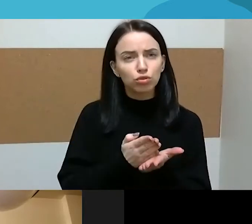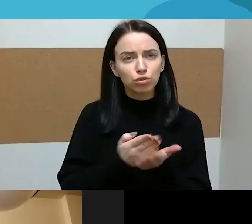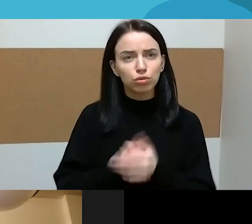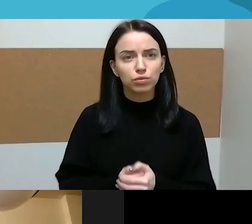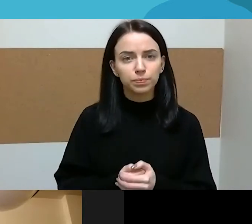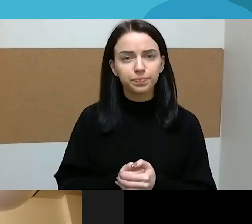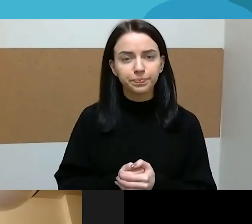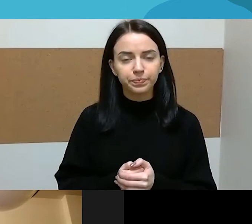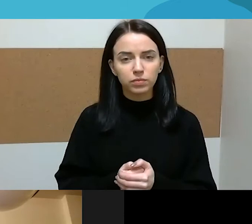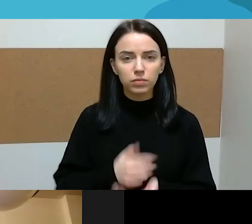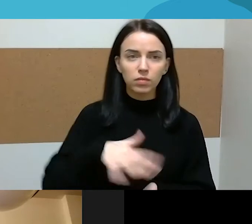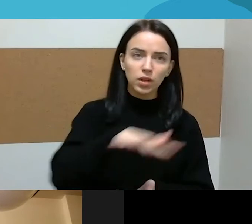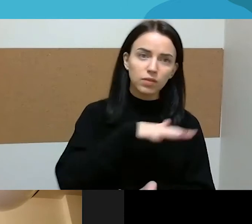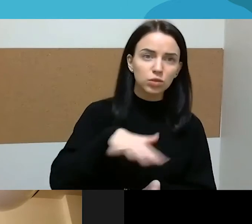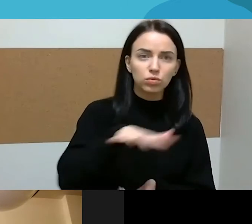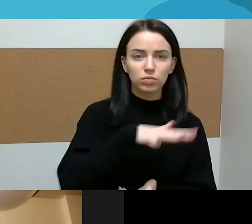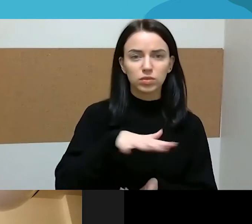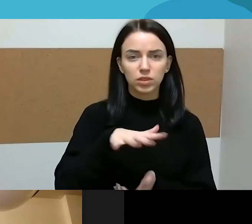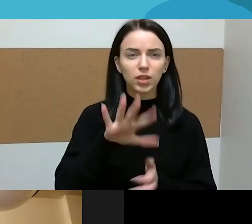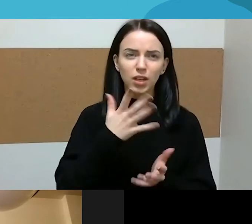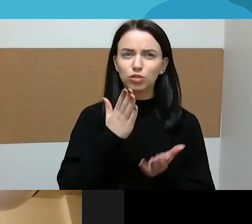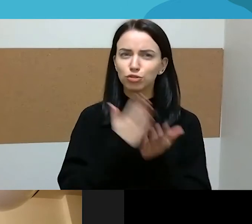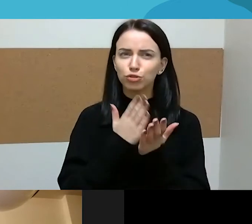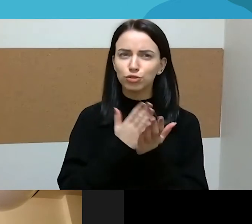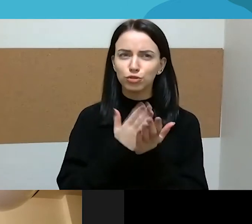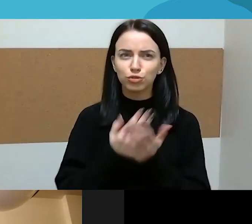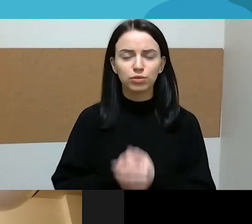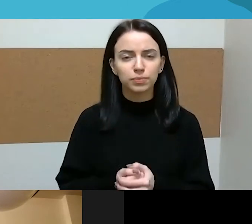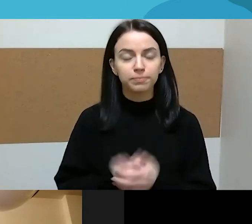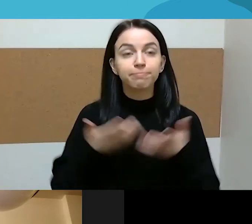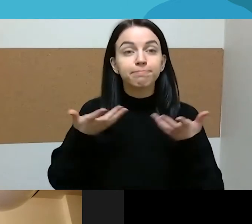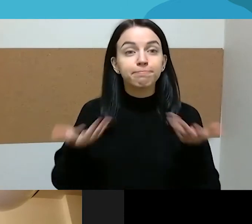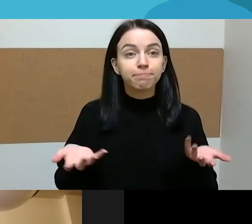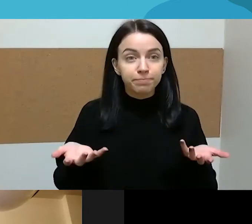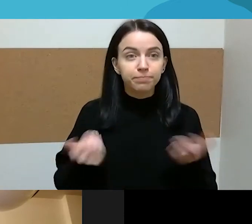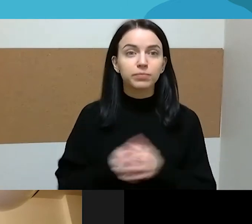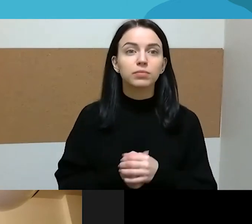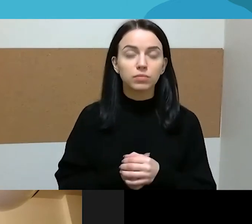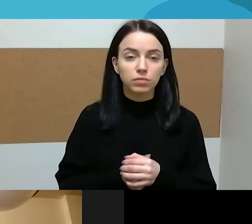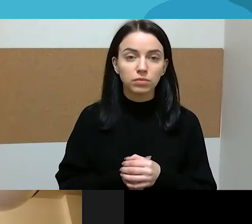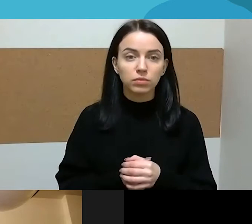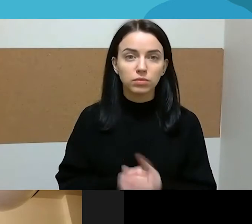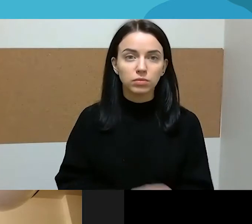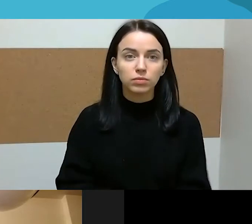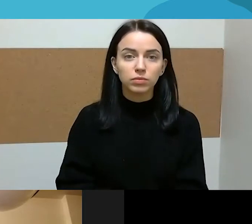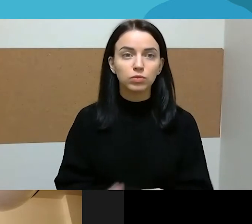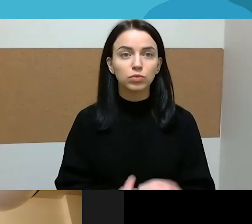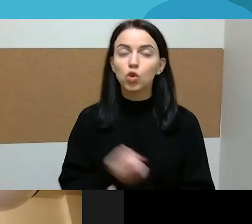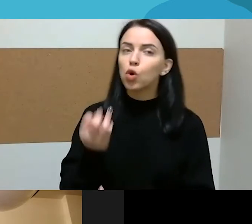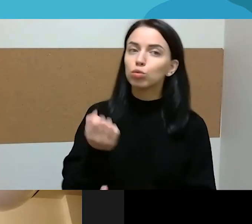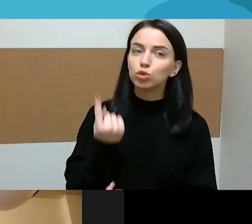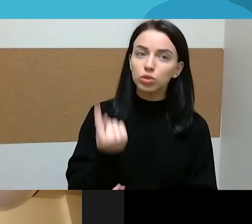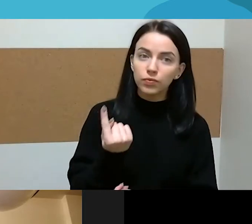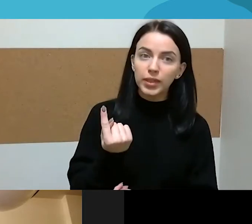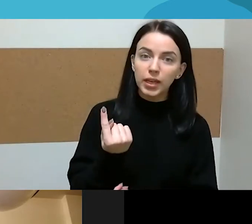bendruomenėje mūsų kažkoks toks šešėlė, kažkur vaikšto. Tai va, tai... O dar vienas atspaldis šito